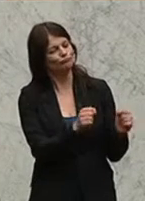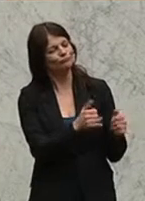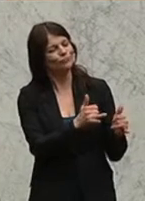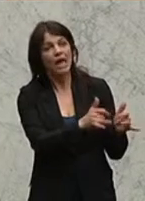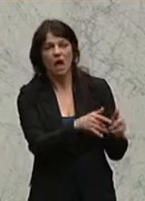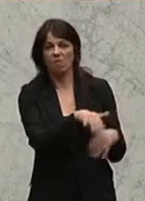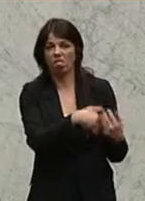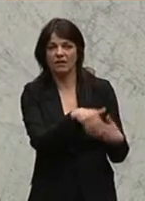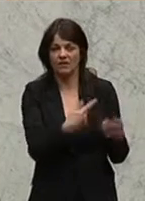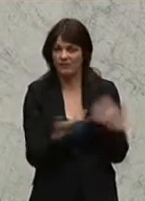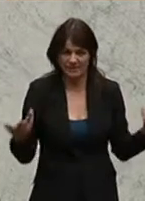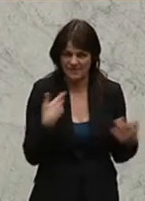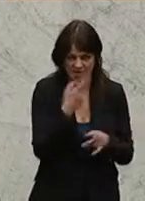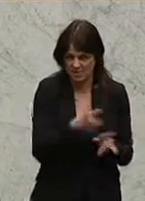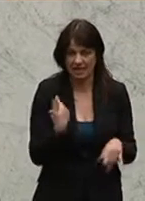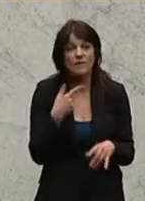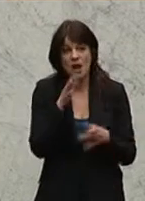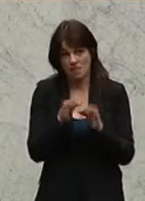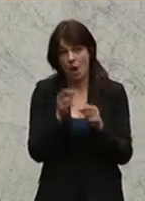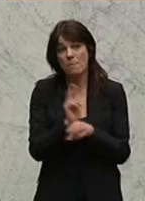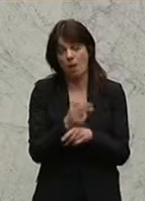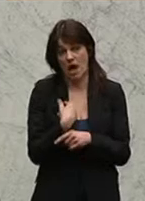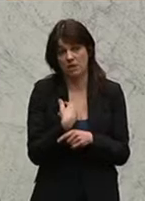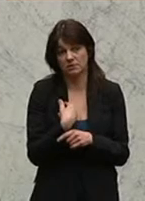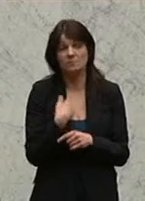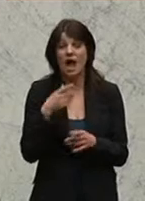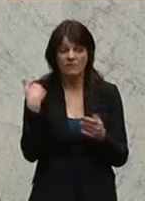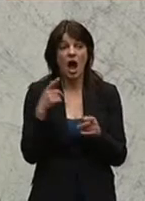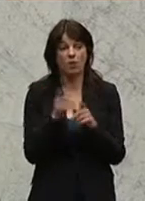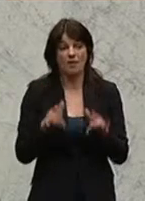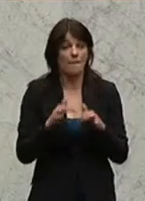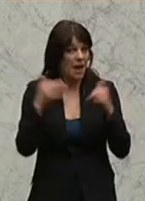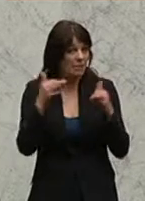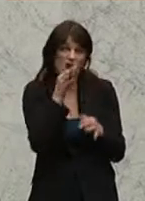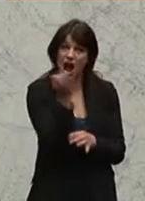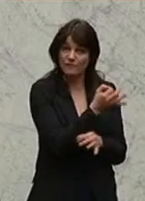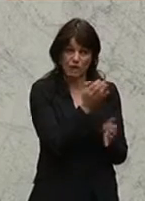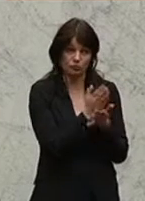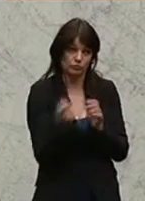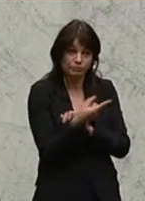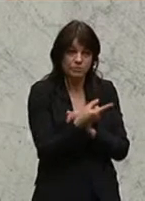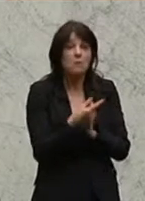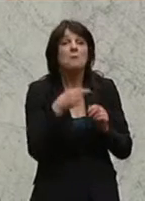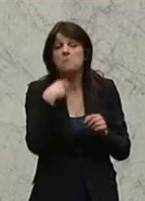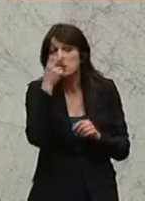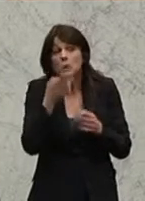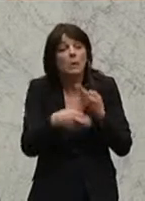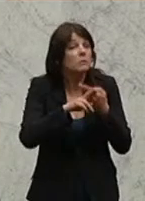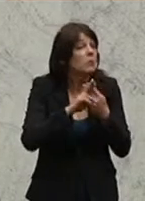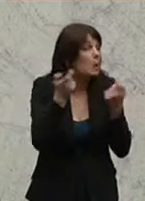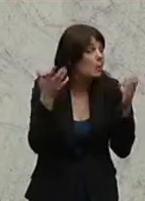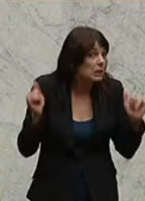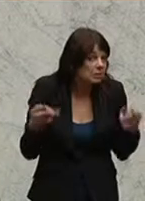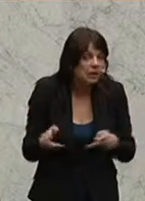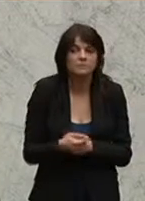und wir werden es eben sehr genau beobachten. Ich bin auch gespannt, ob wir antworten auf unsere parlamentarischen Anfragen diesbezüglich bekommen werden. Dieser